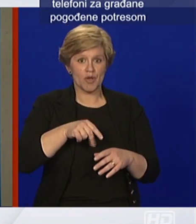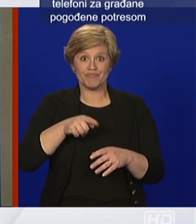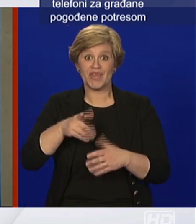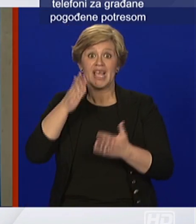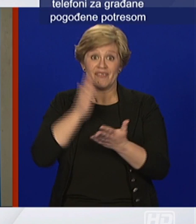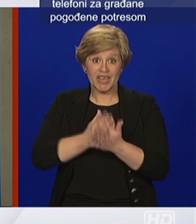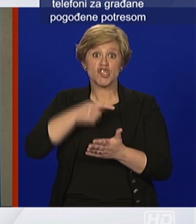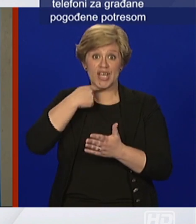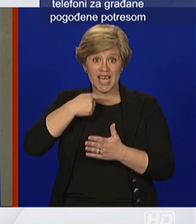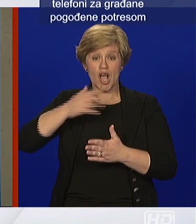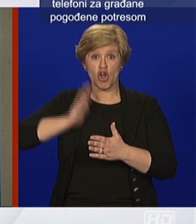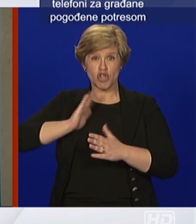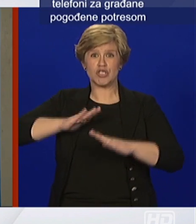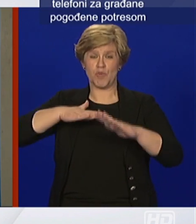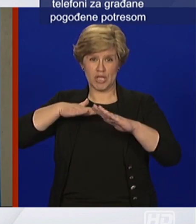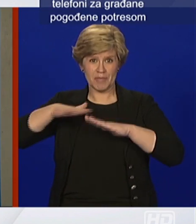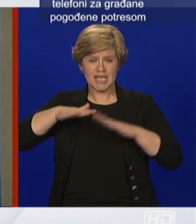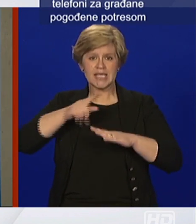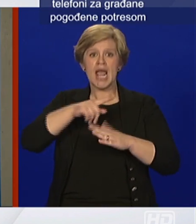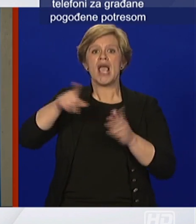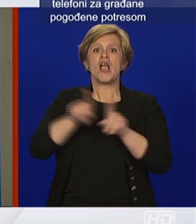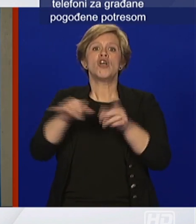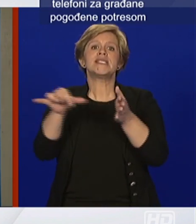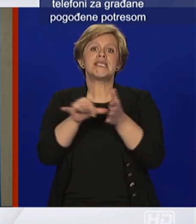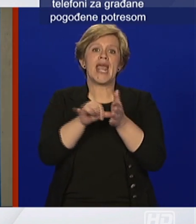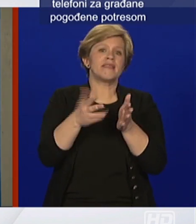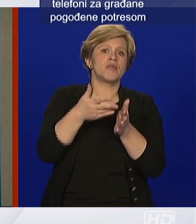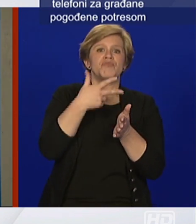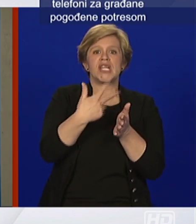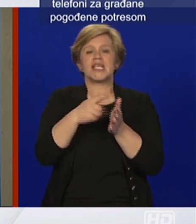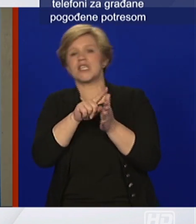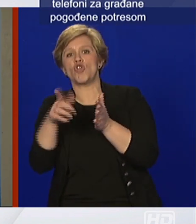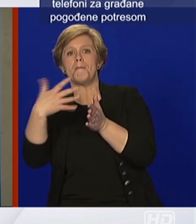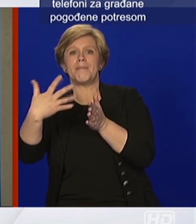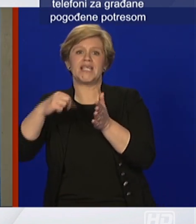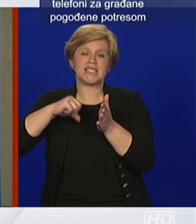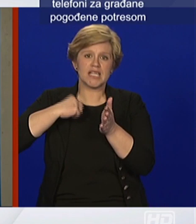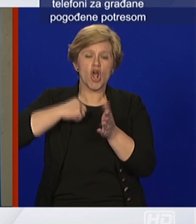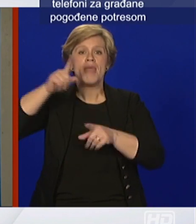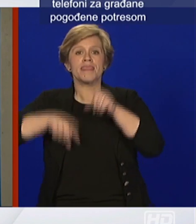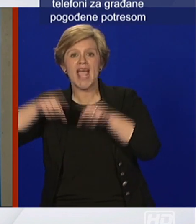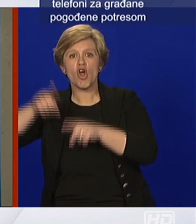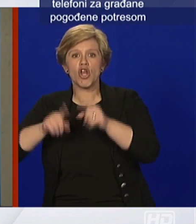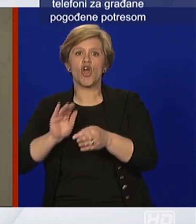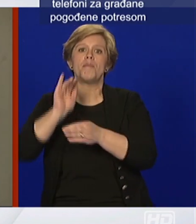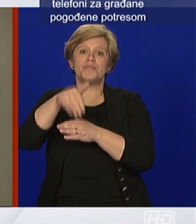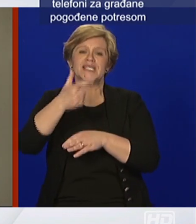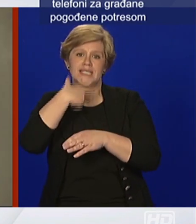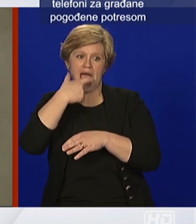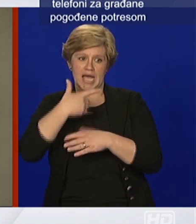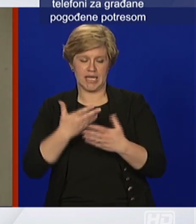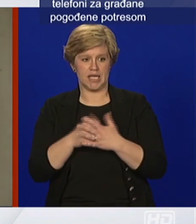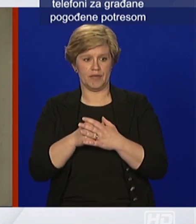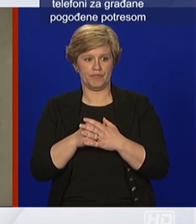većina pacijenata je srednje dobi ima nekoliko njih starije životne dobi dakle